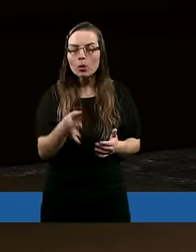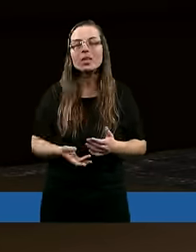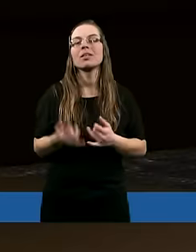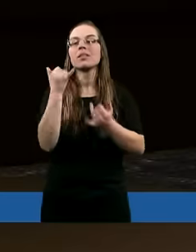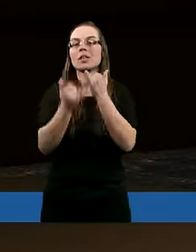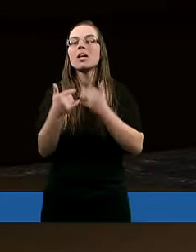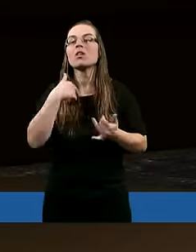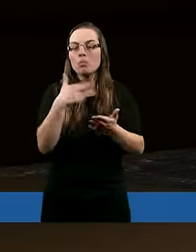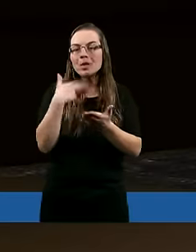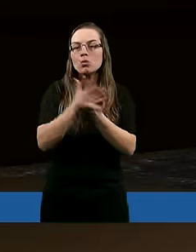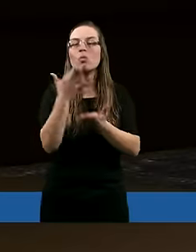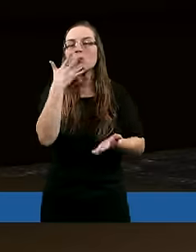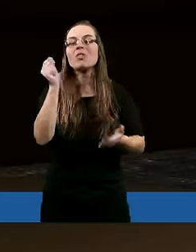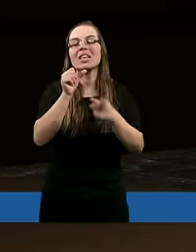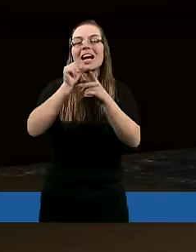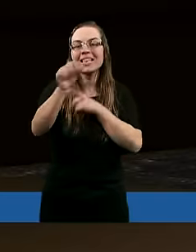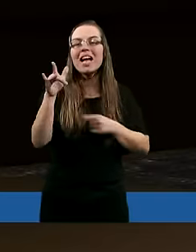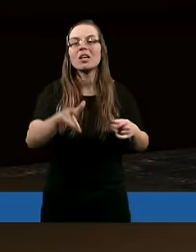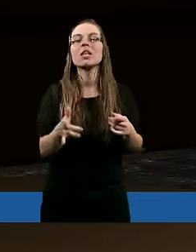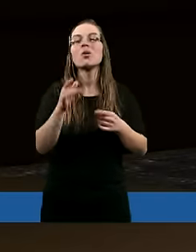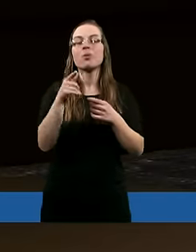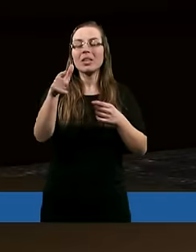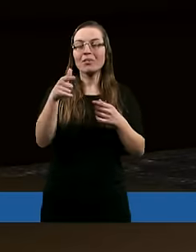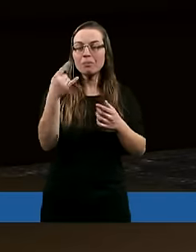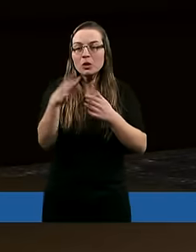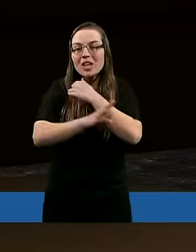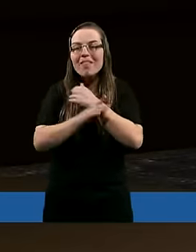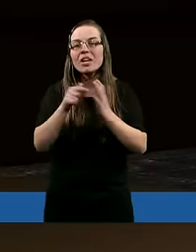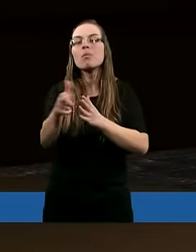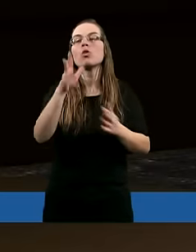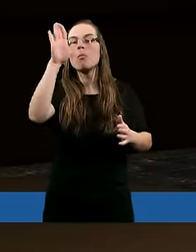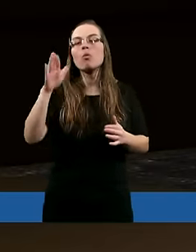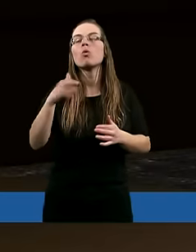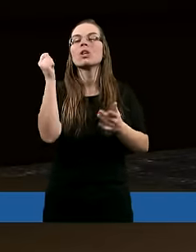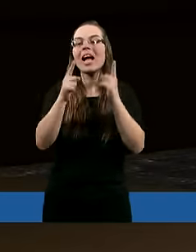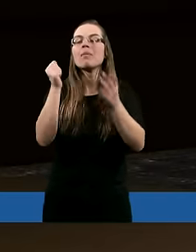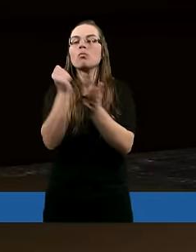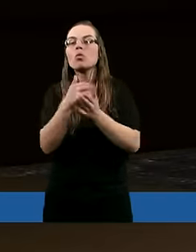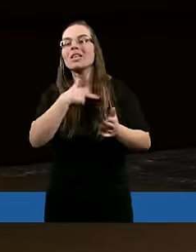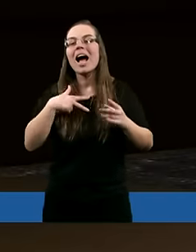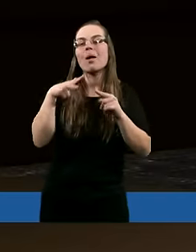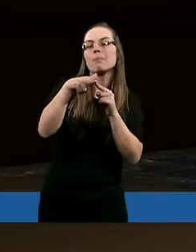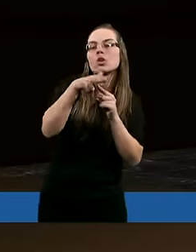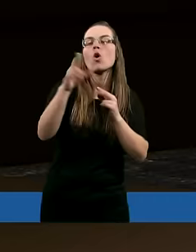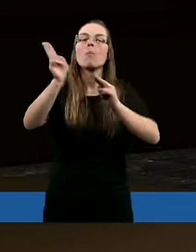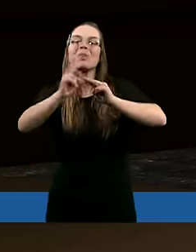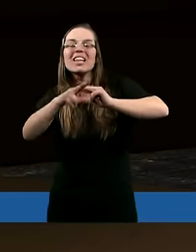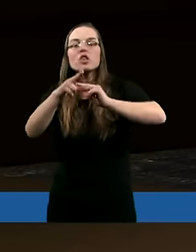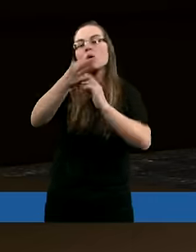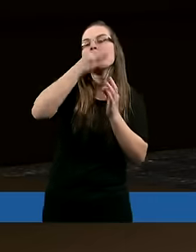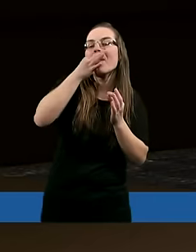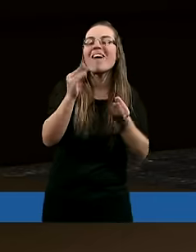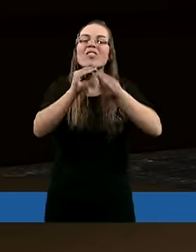jeśli już mówimy o tym, że my jesteśmy tym drzewkiem, tak? To Pan Bóg musi nas czasami przyciąć, przystrzyc, to znaczy